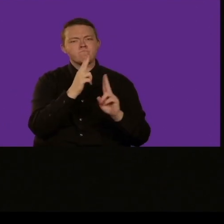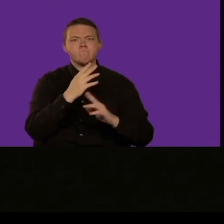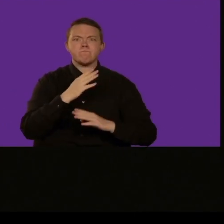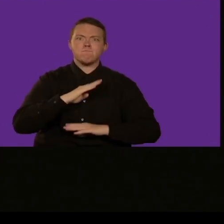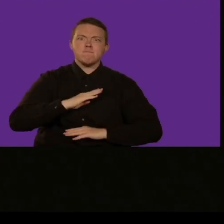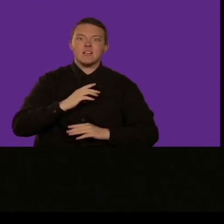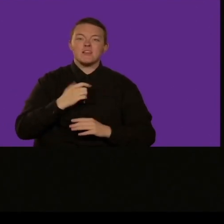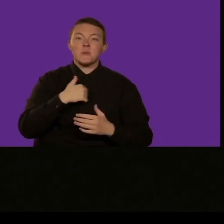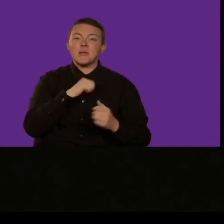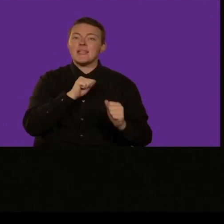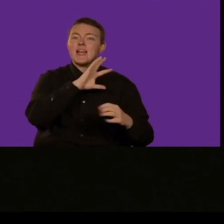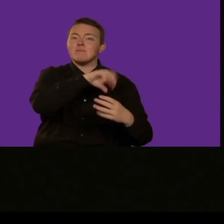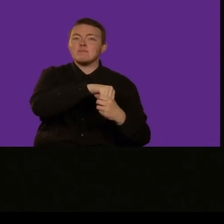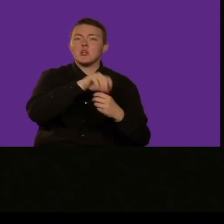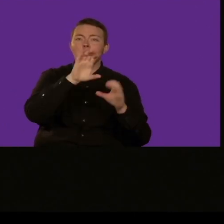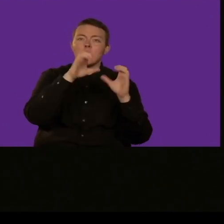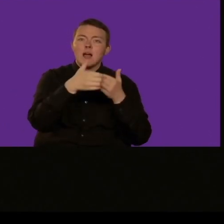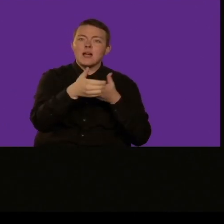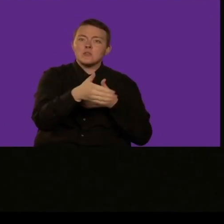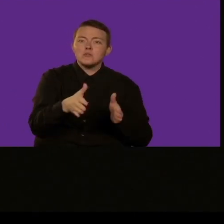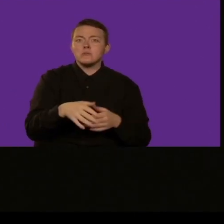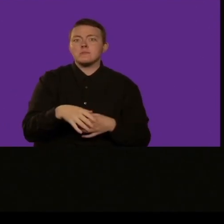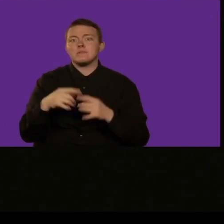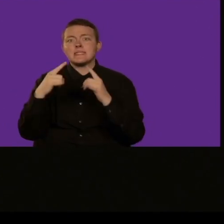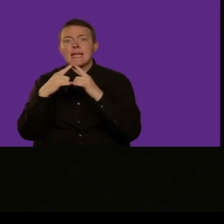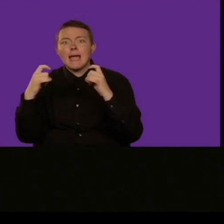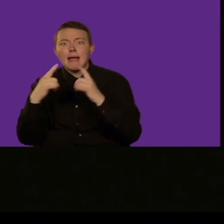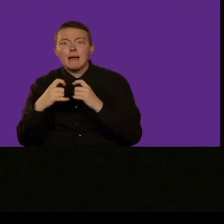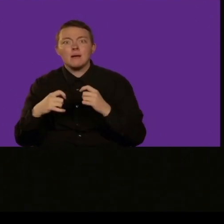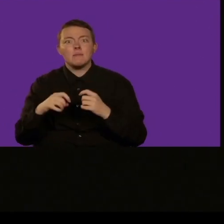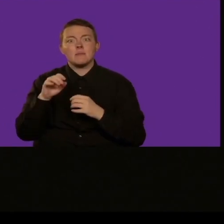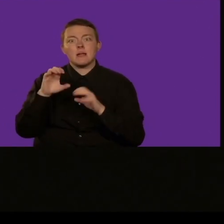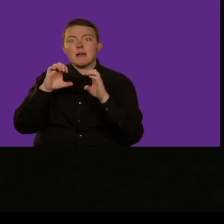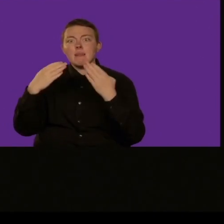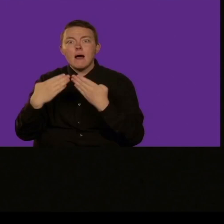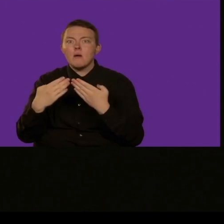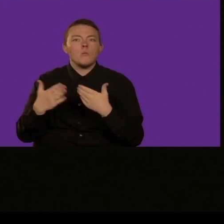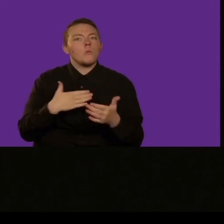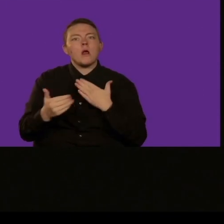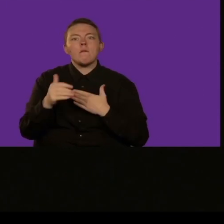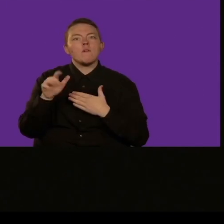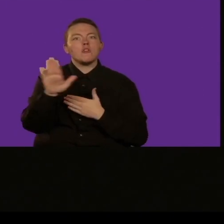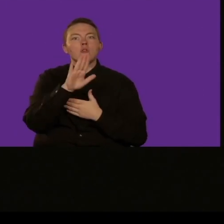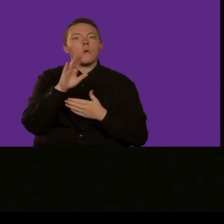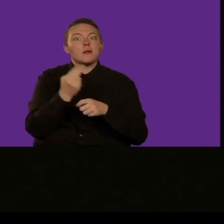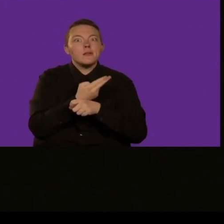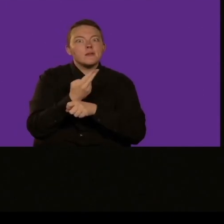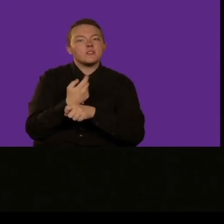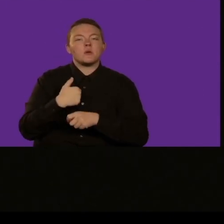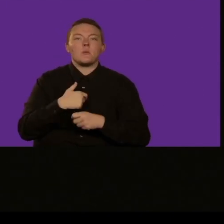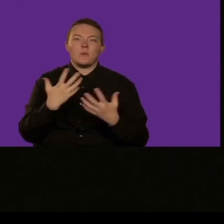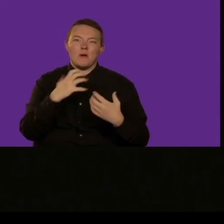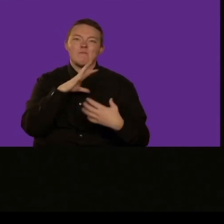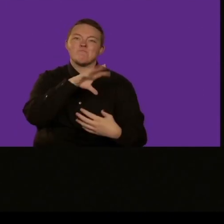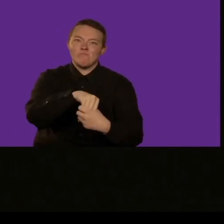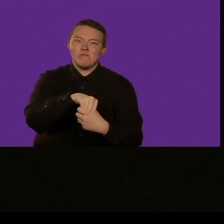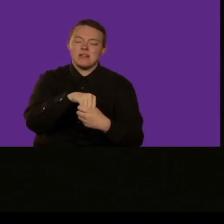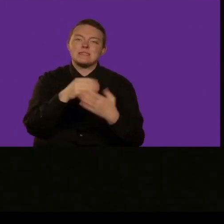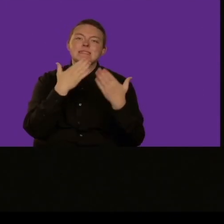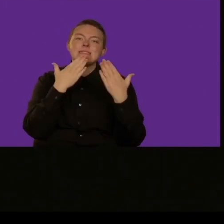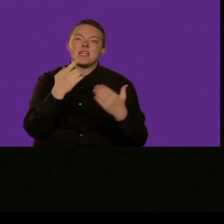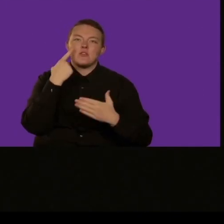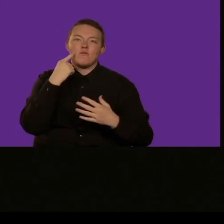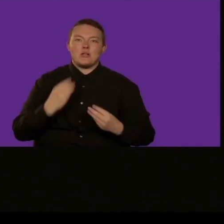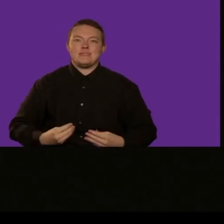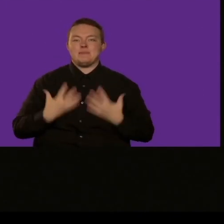Scratch durante questi anni. come vi ho già detto e condiviso, abbiamo cominciato come un